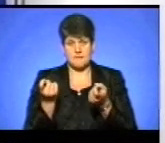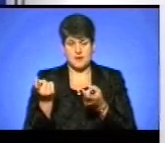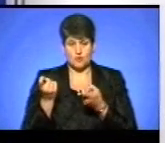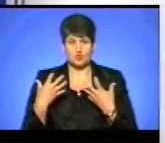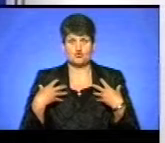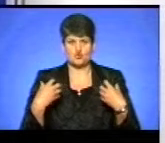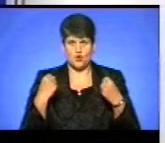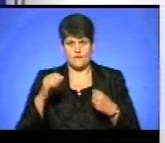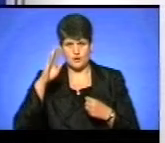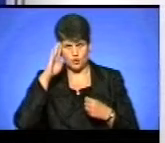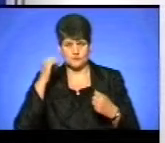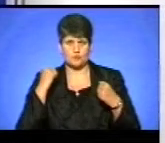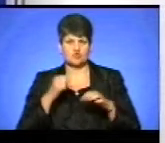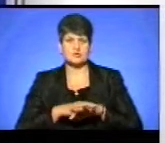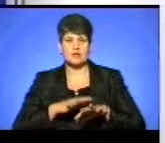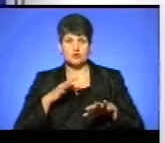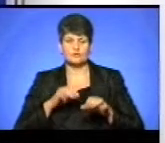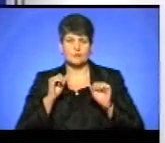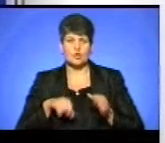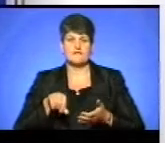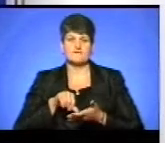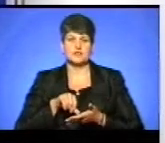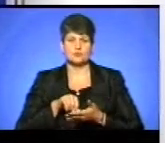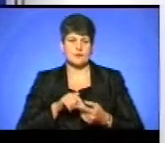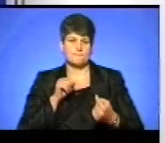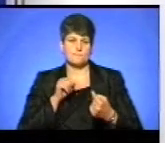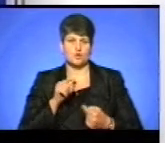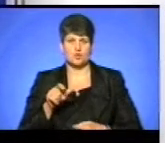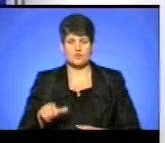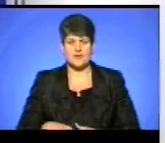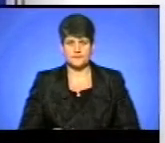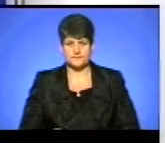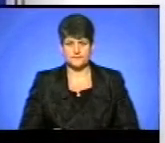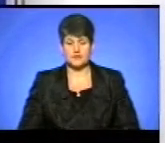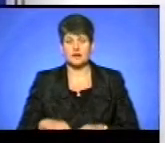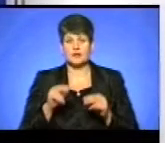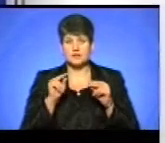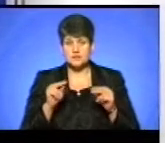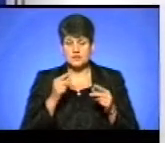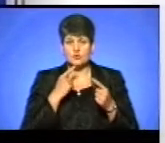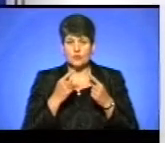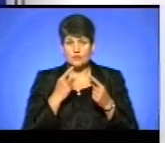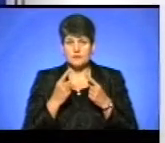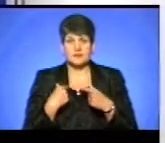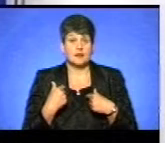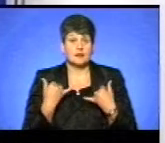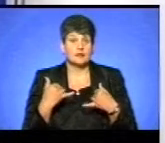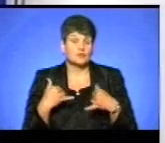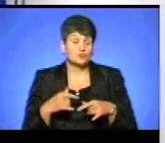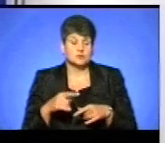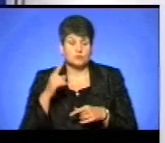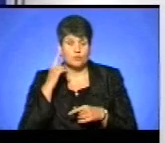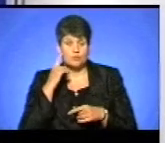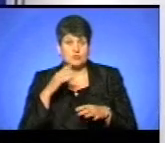для того, щоб вони могли виступити проти людей. Чесно кажучи, мене дуже дивує позиція